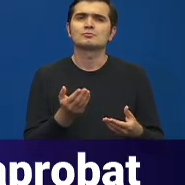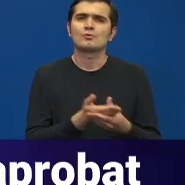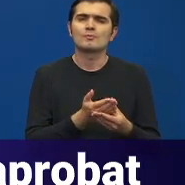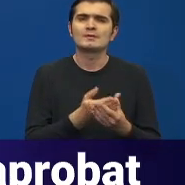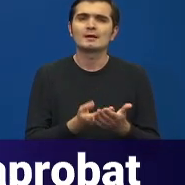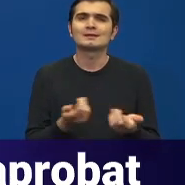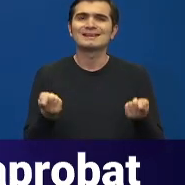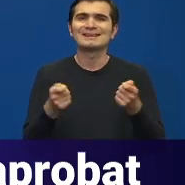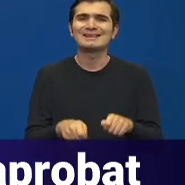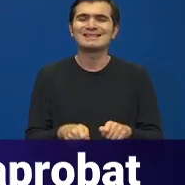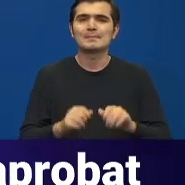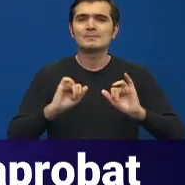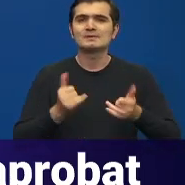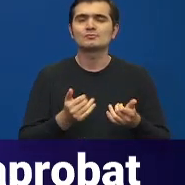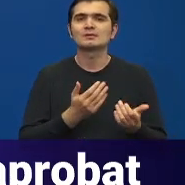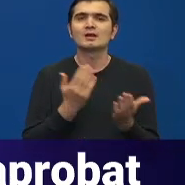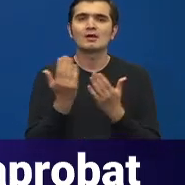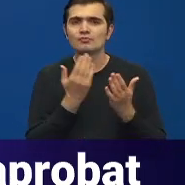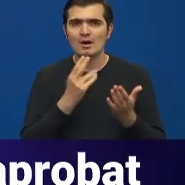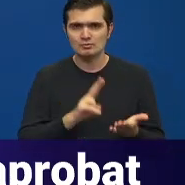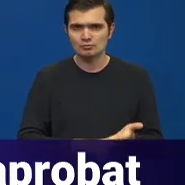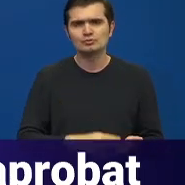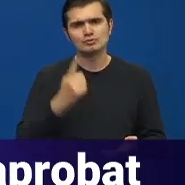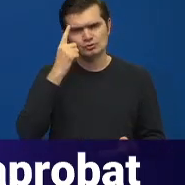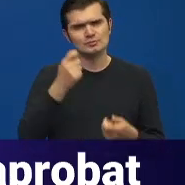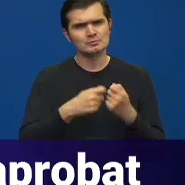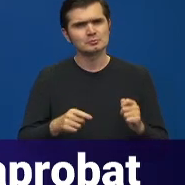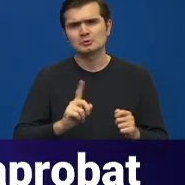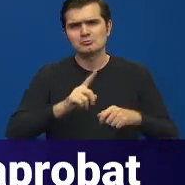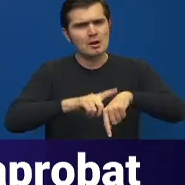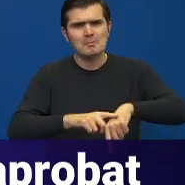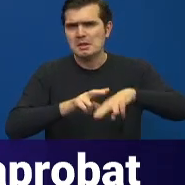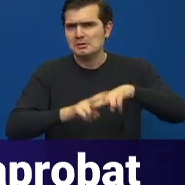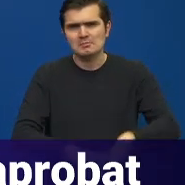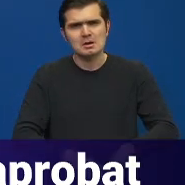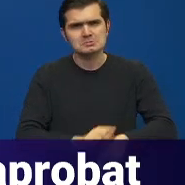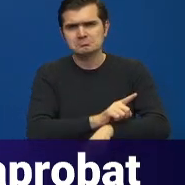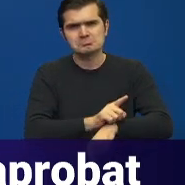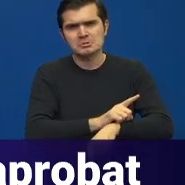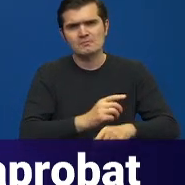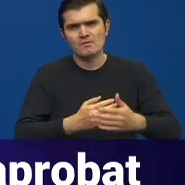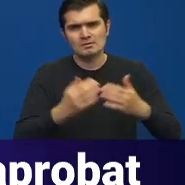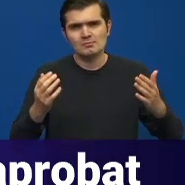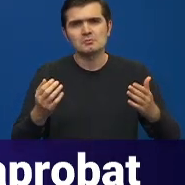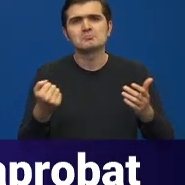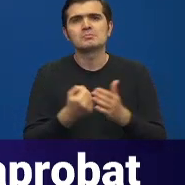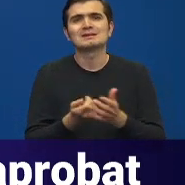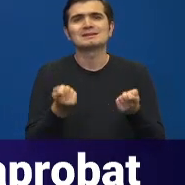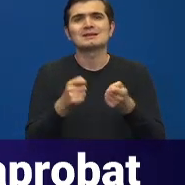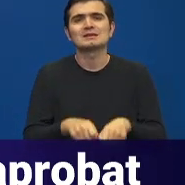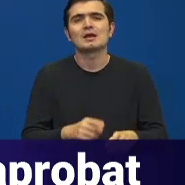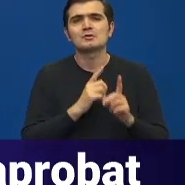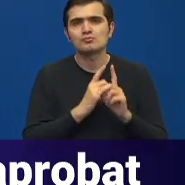închiderea situației școlare. Știm cu toții că nu mai este foarte mult timp până la încheierea cursurilor